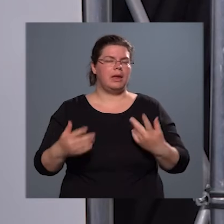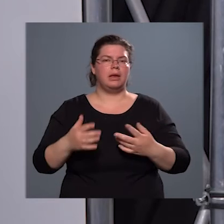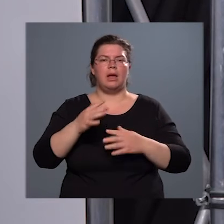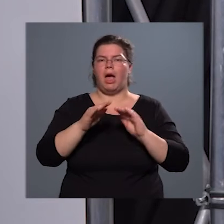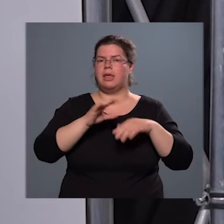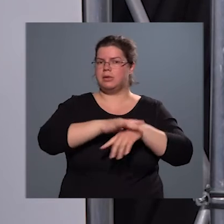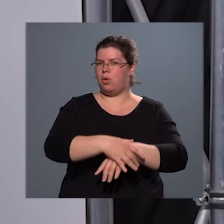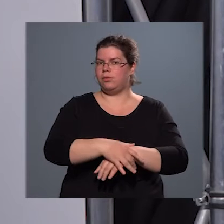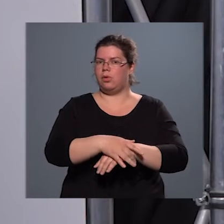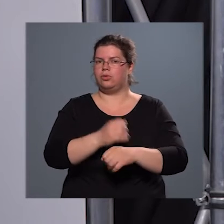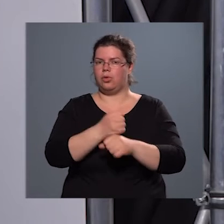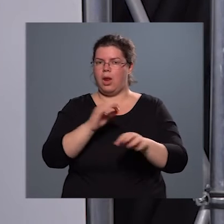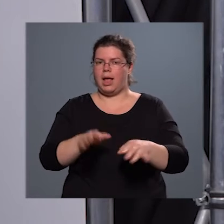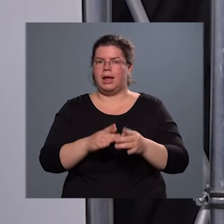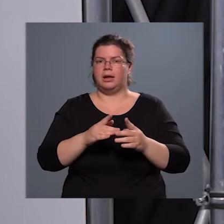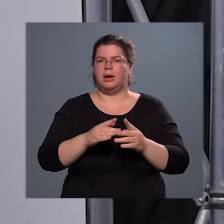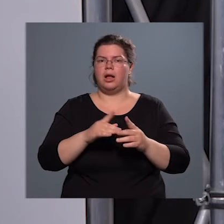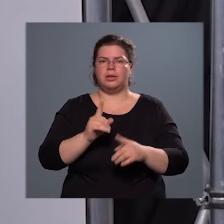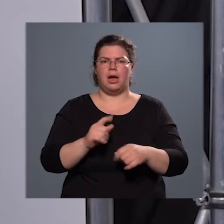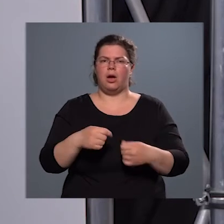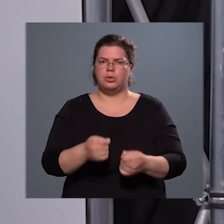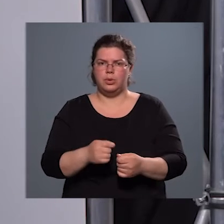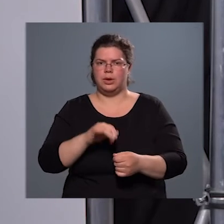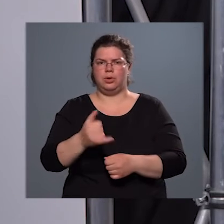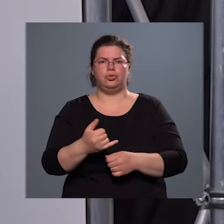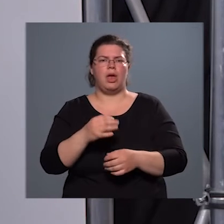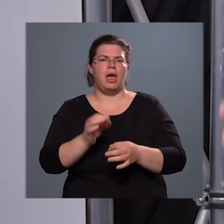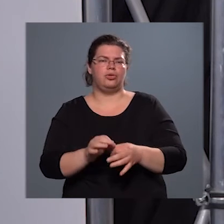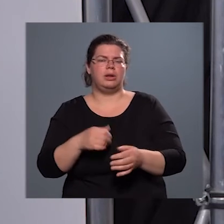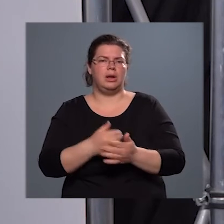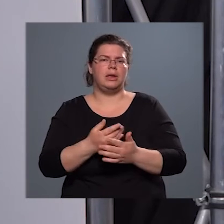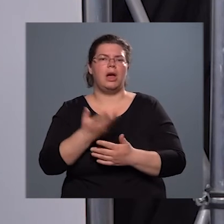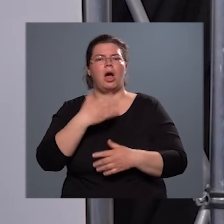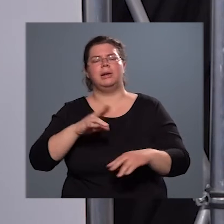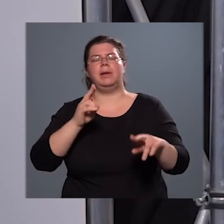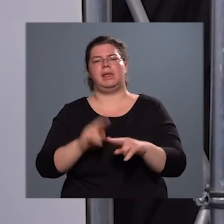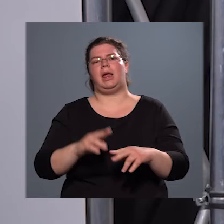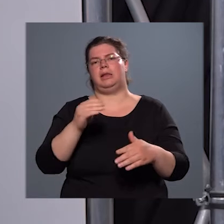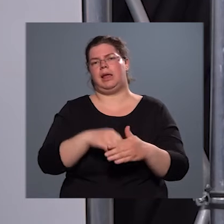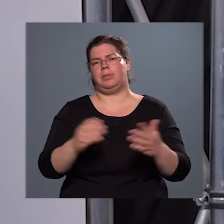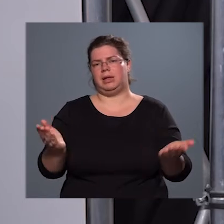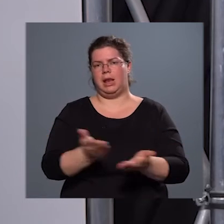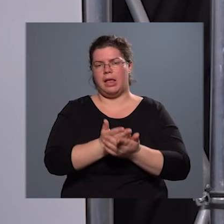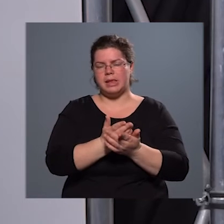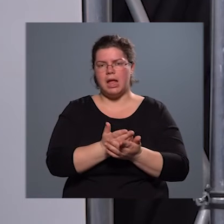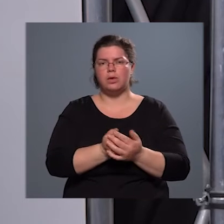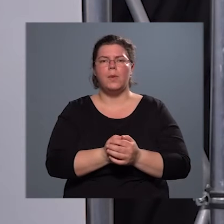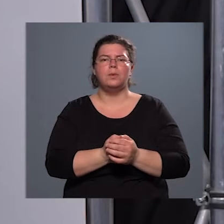kollégákkal a kapcsolat ne adhok és eseti legyen, hanem egy rendszerbe illeszthető